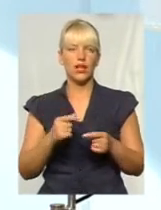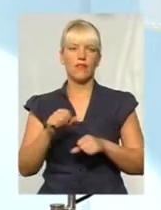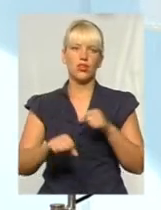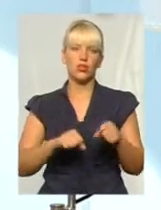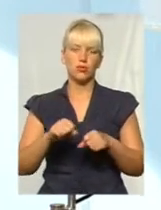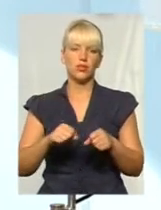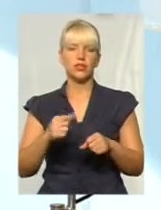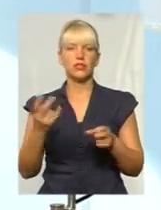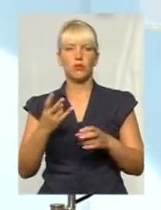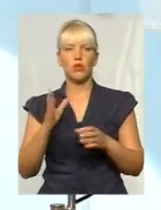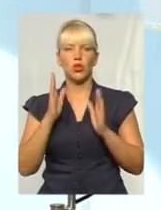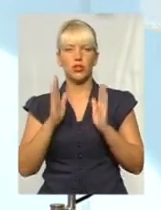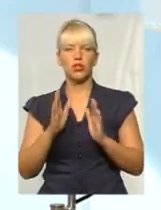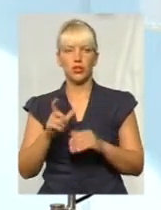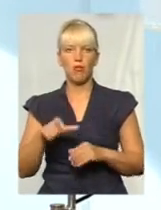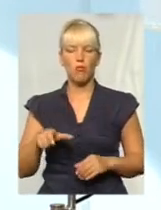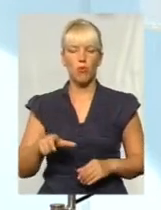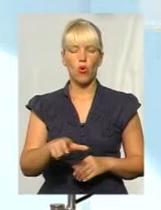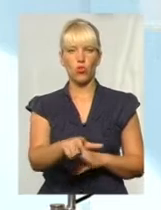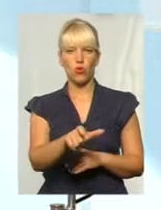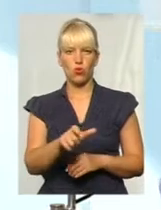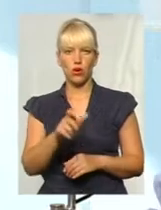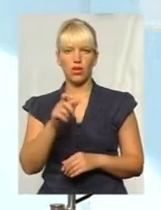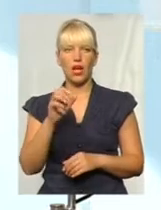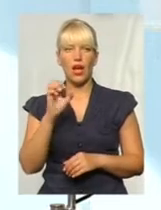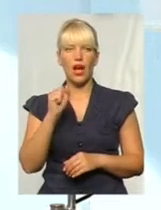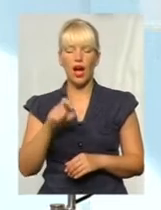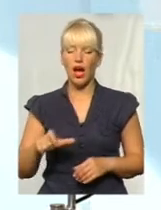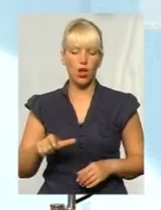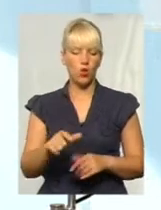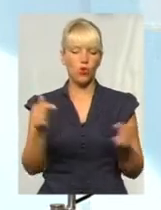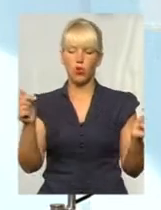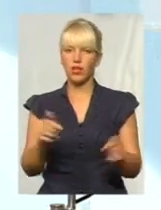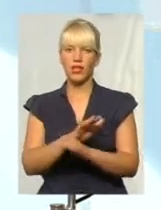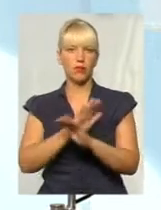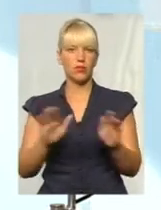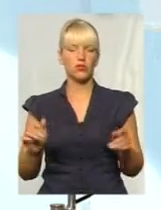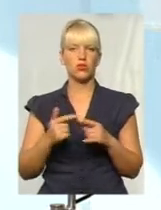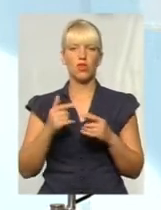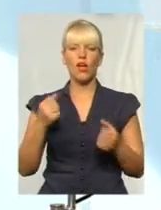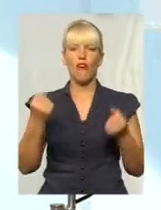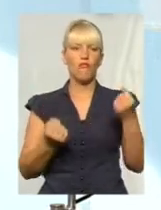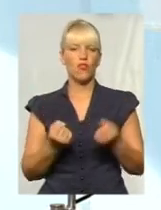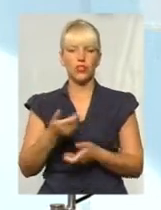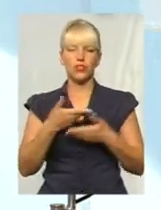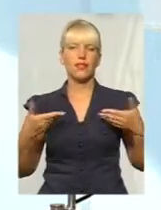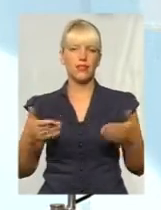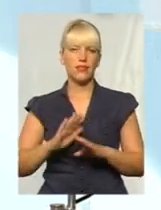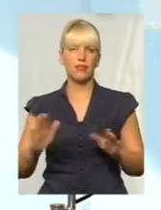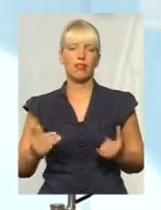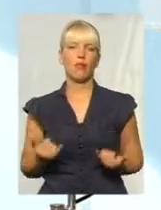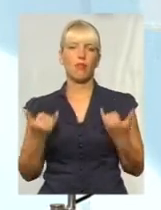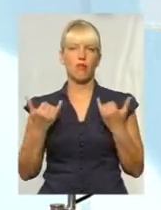або по дорогах, тільки по дорогах. А дороги для цього не пристосовані, водії нас не поважають, і не